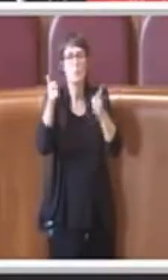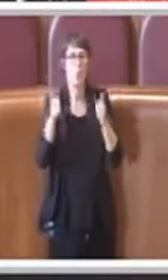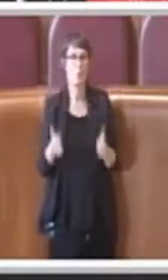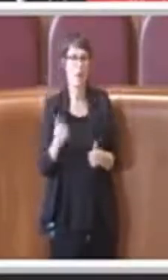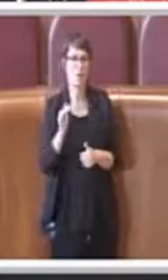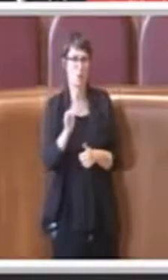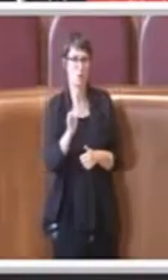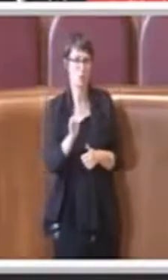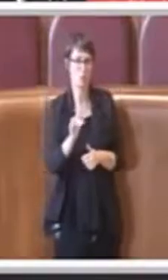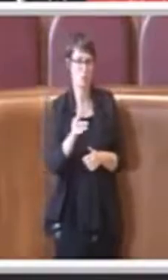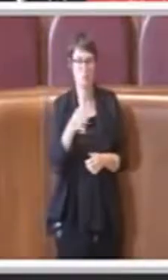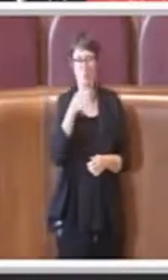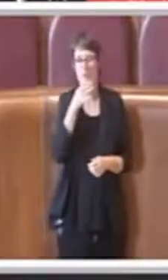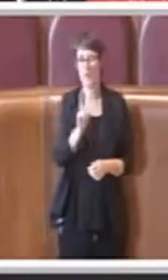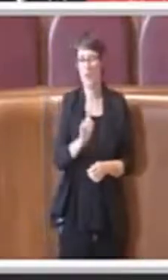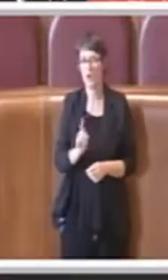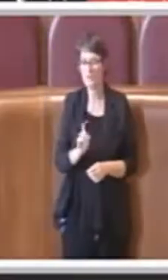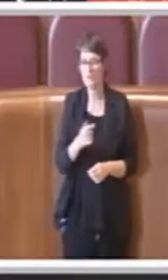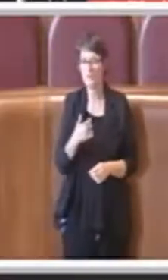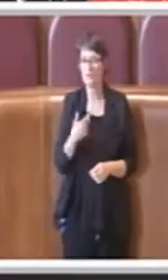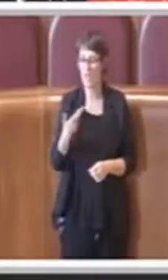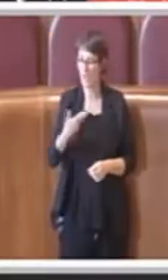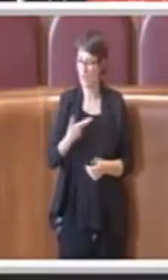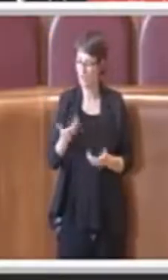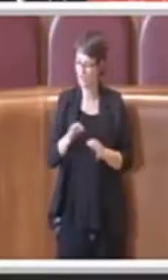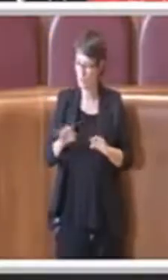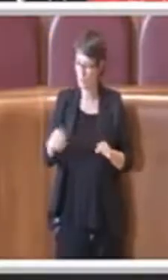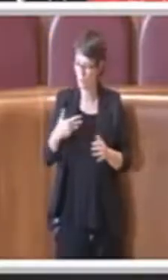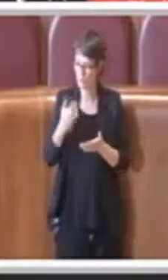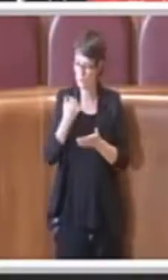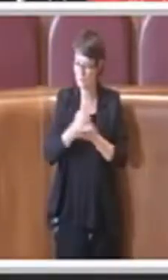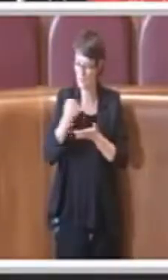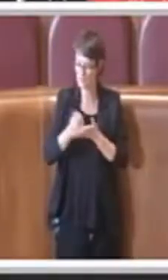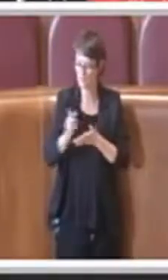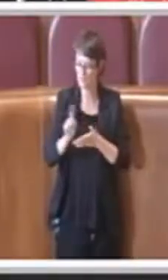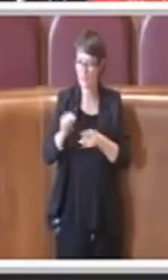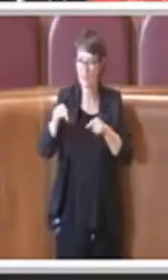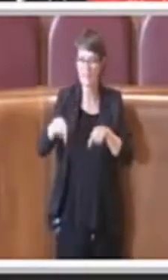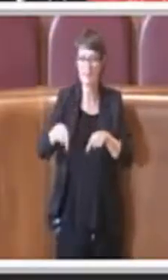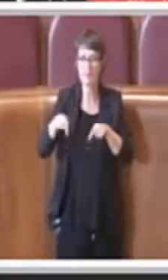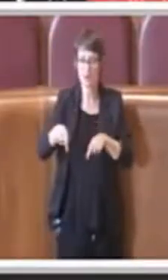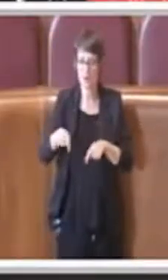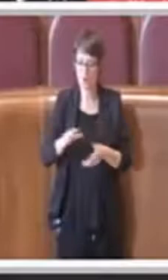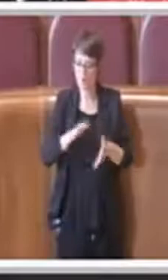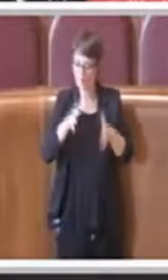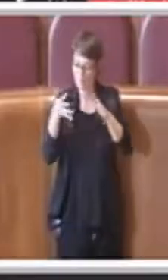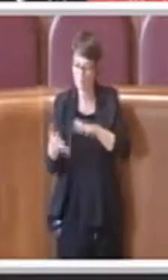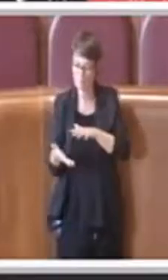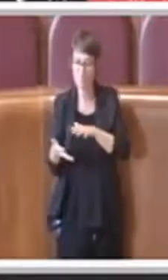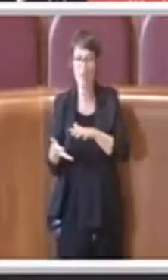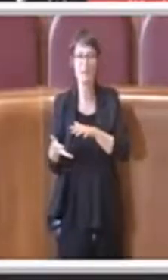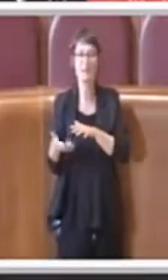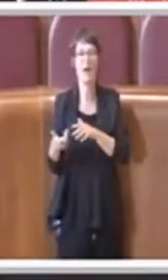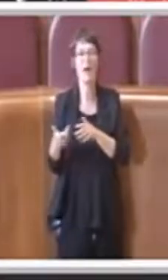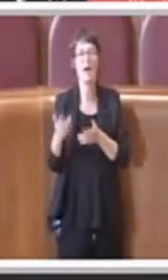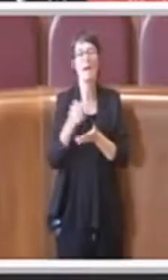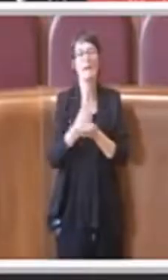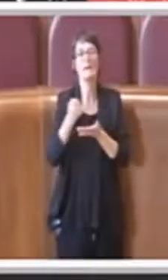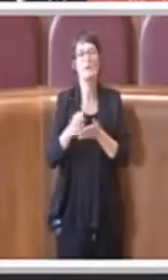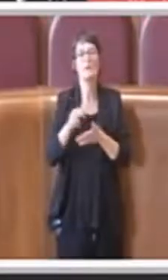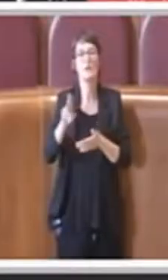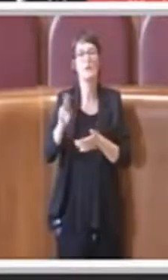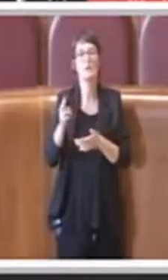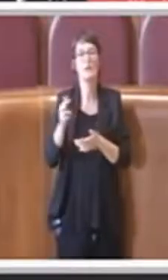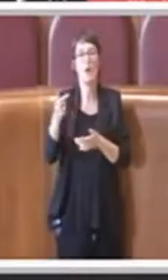sta riconvertendo una licenza esistente taxi in urtisti o la si sta regalando agli urtisti, si sta